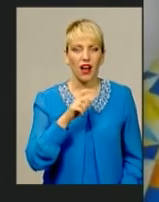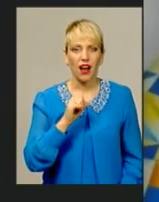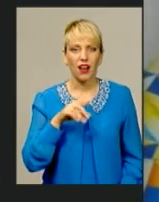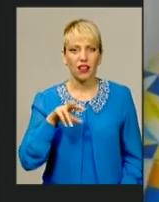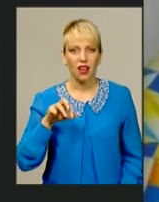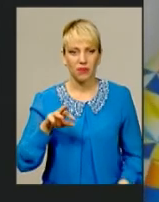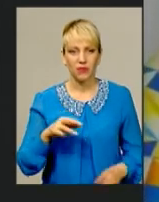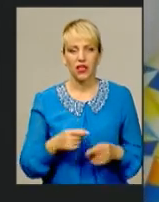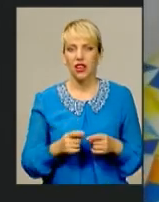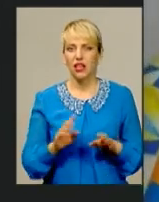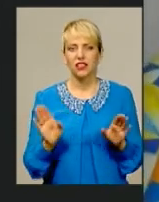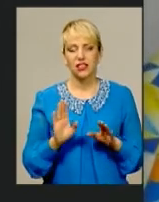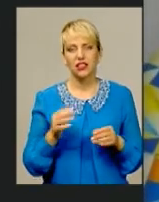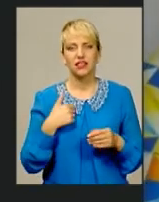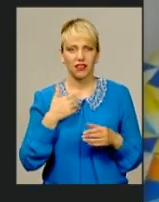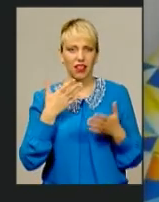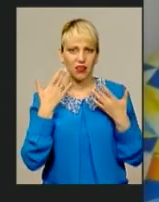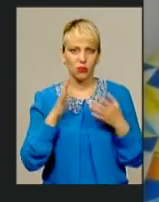Наоборот, вона дуже підтримує сину.